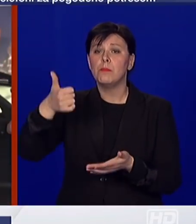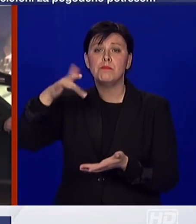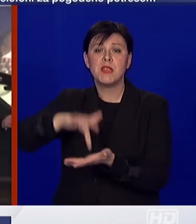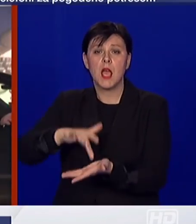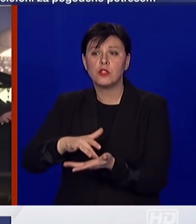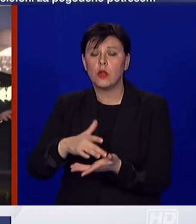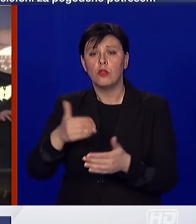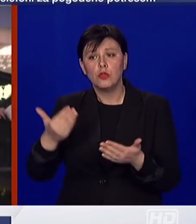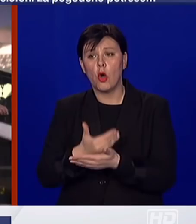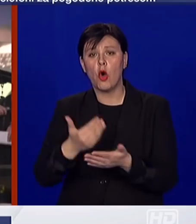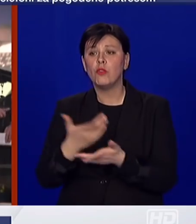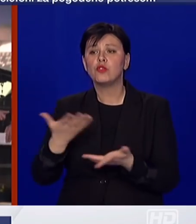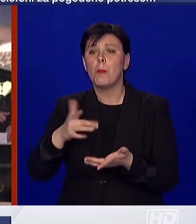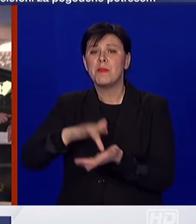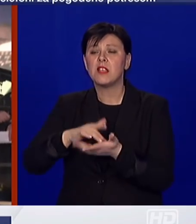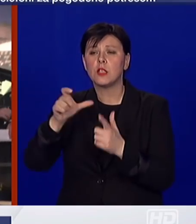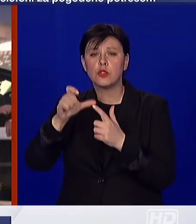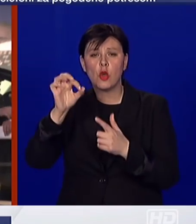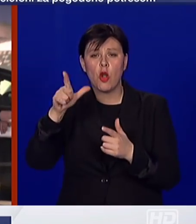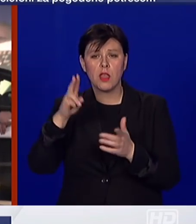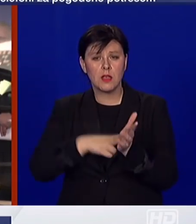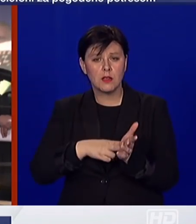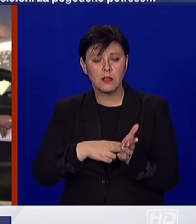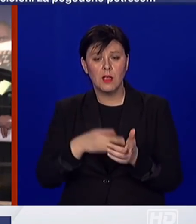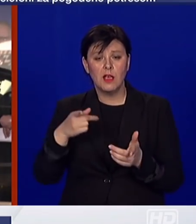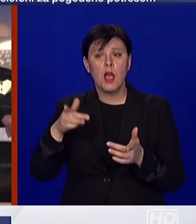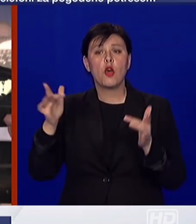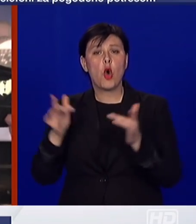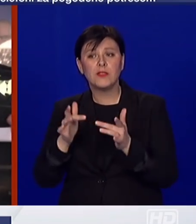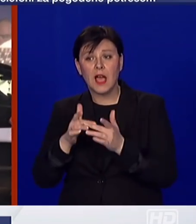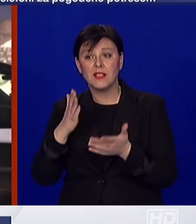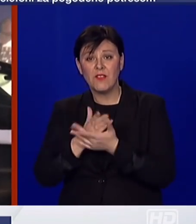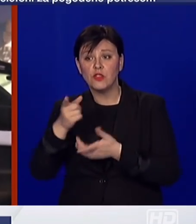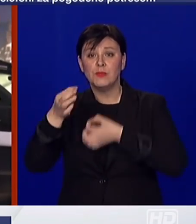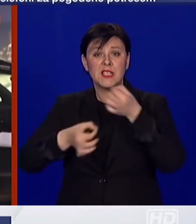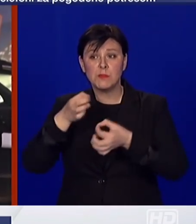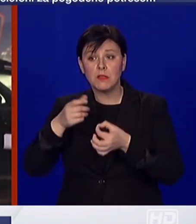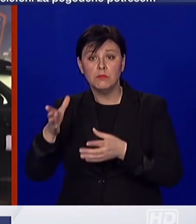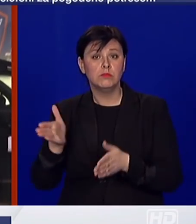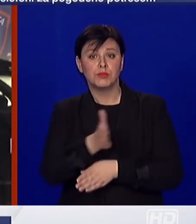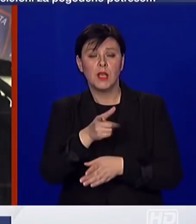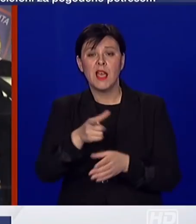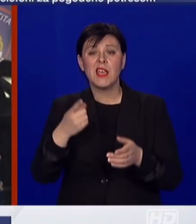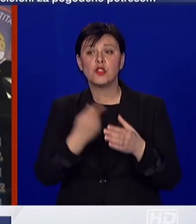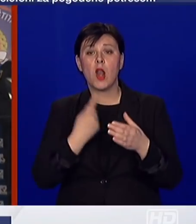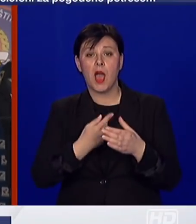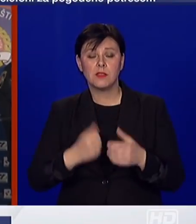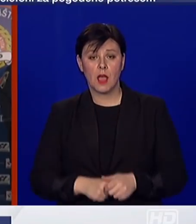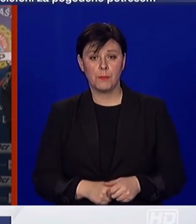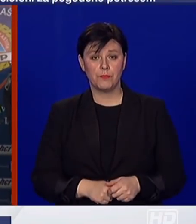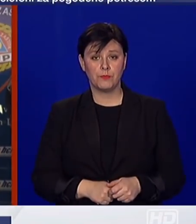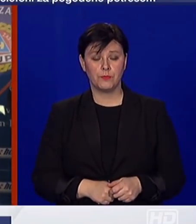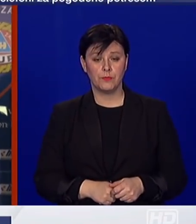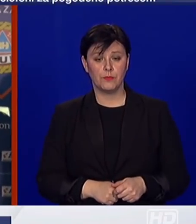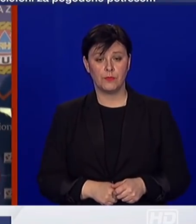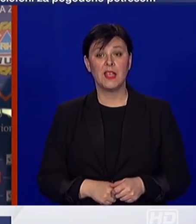sa žarištem u solinu, jesu li svi kontakti kontaktirani, jesu li stavljeni u samoizolaciju? Dakle,